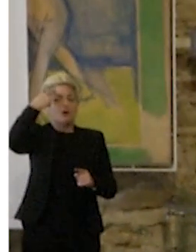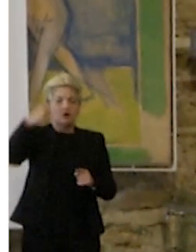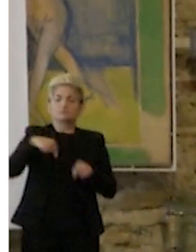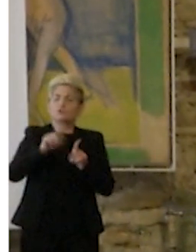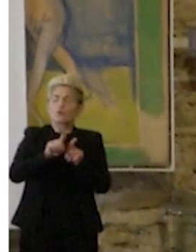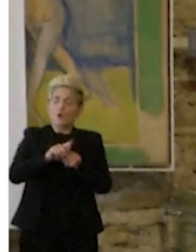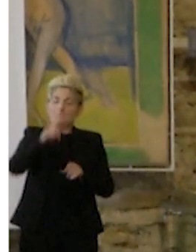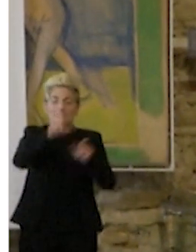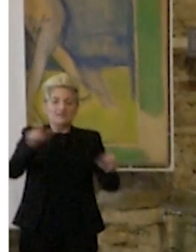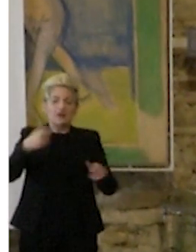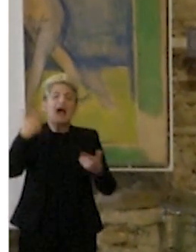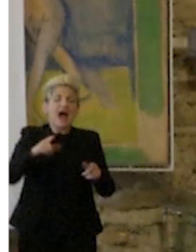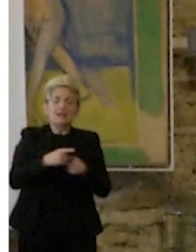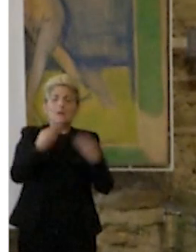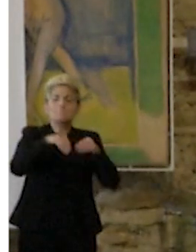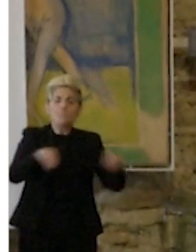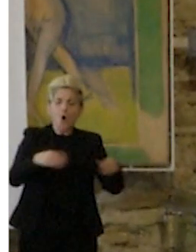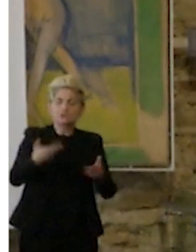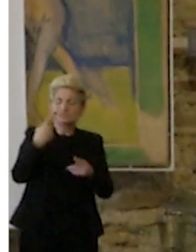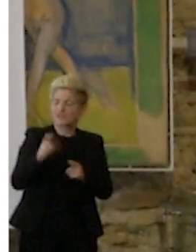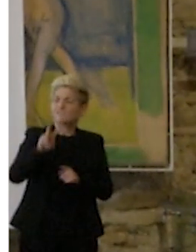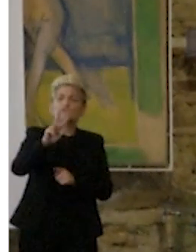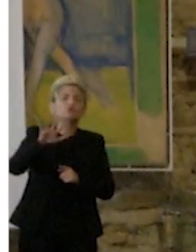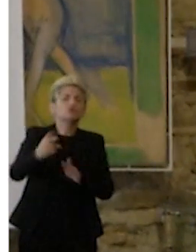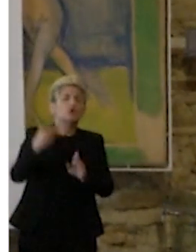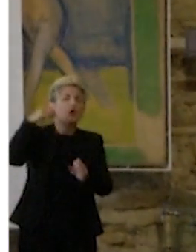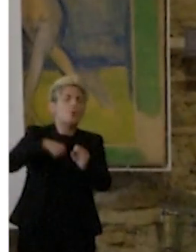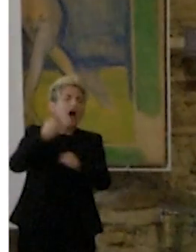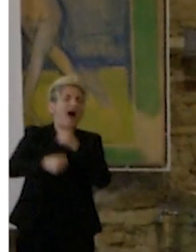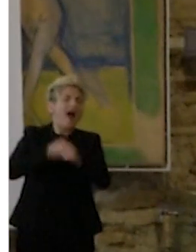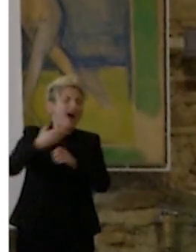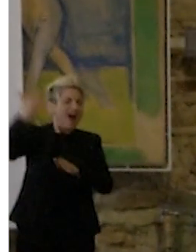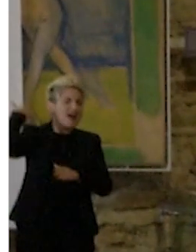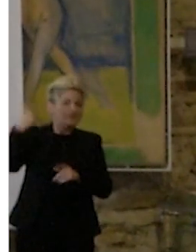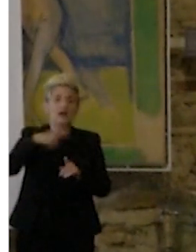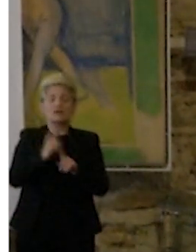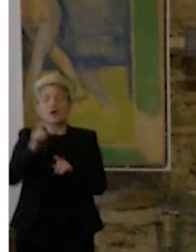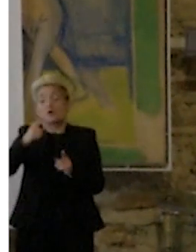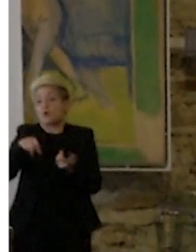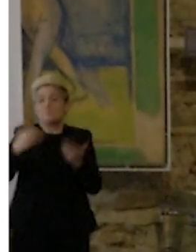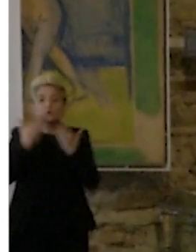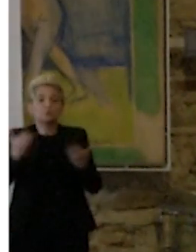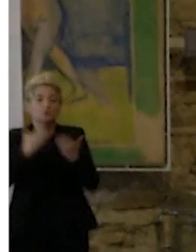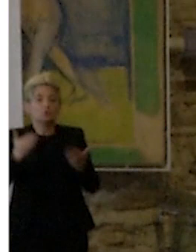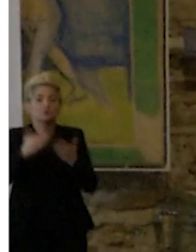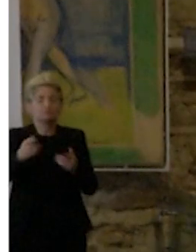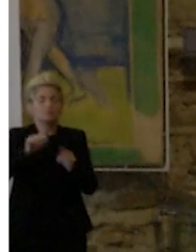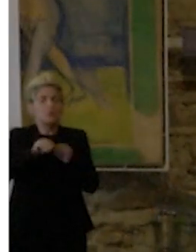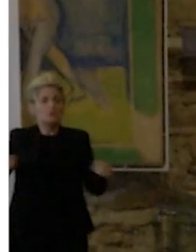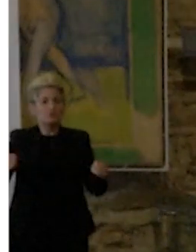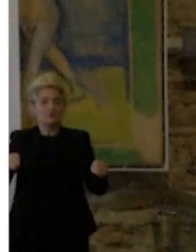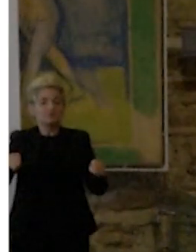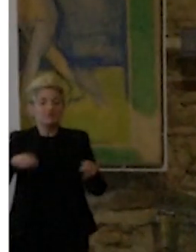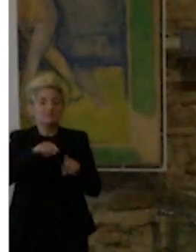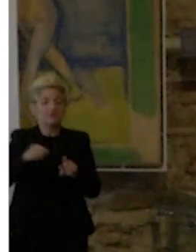nonostante siano state chiuse 20-25 anni fa. Per chi ad esempio fa degli studi di design in Italia, una mostra che si chiamava The New